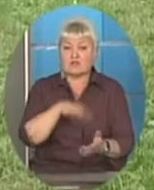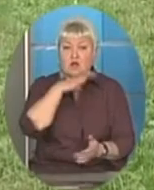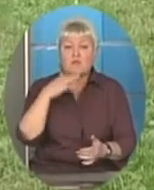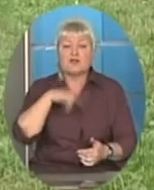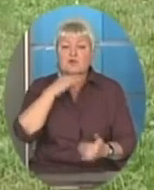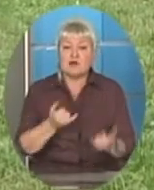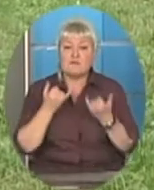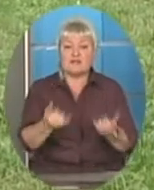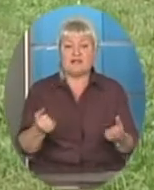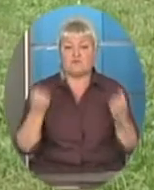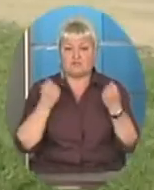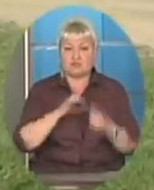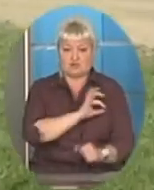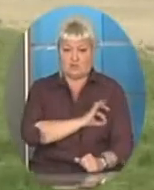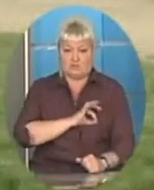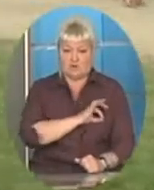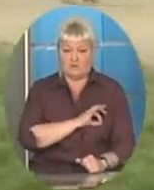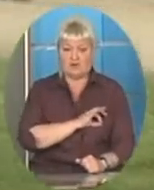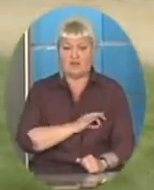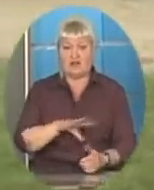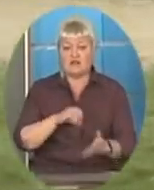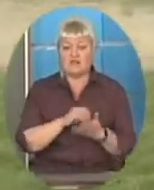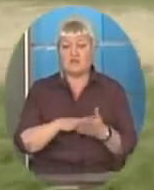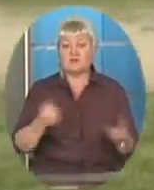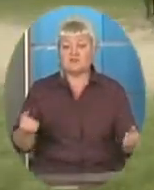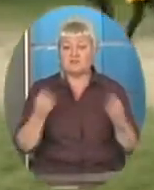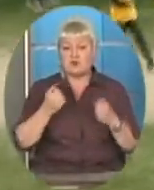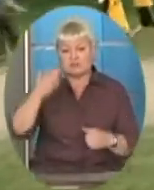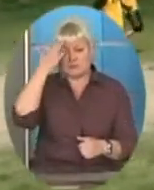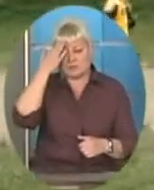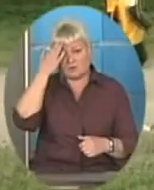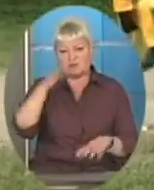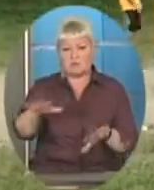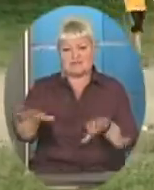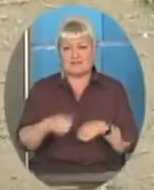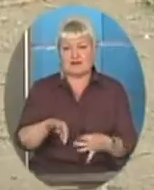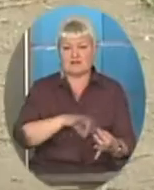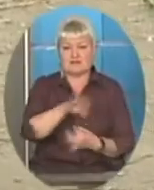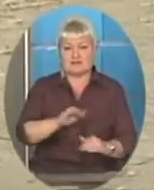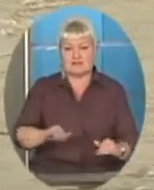приділяють і фізичному вихованню, називаючи спорт способом забрати сирід з вулиці.